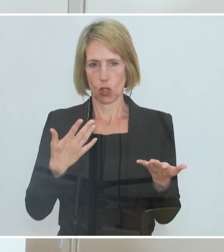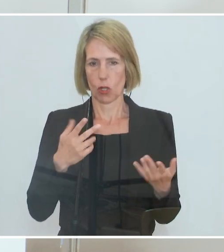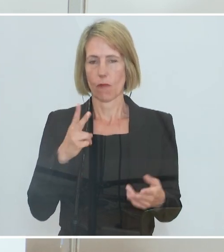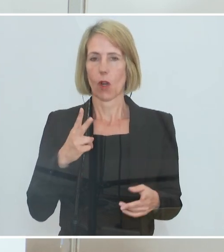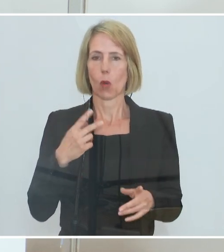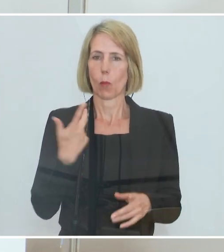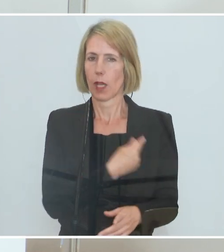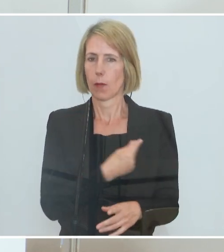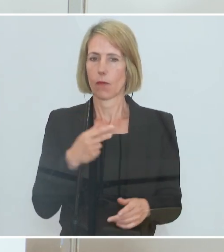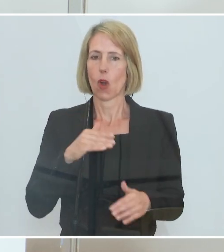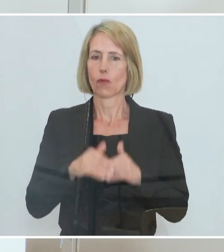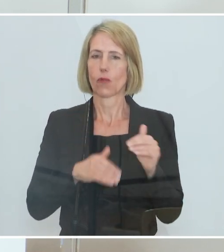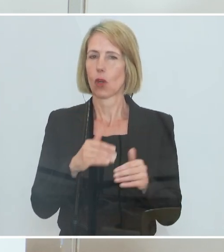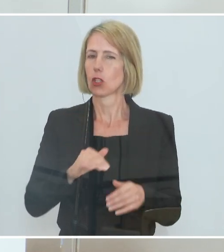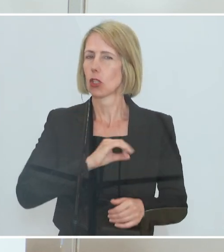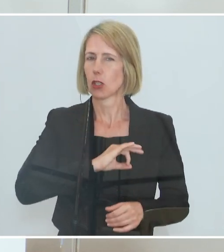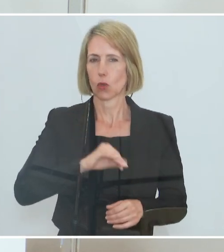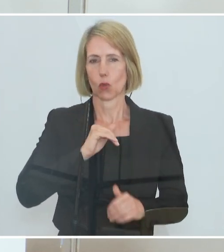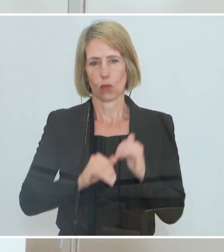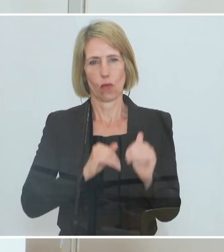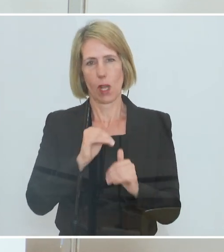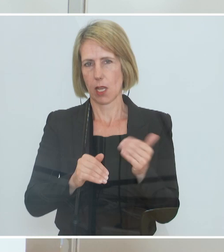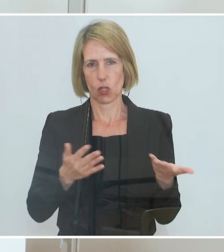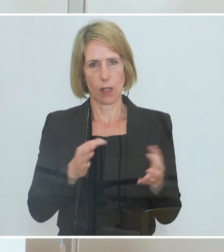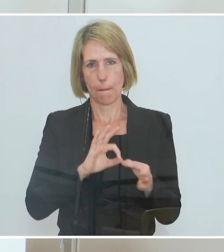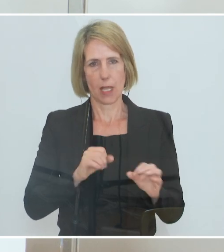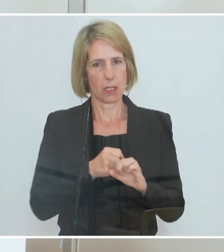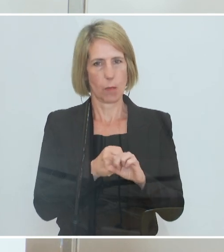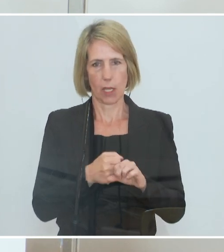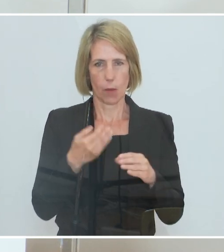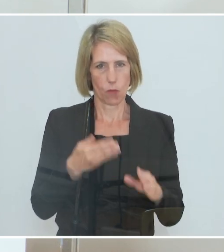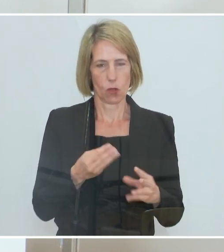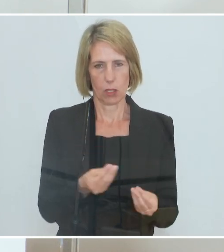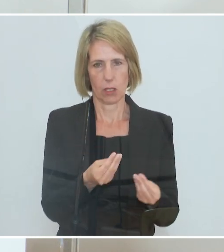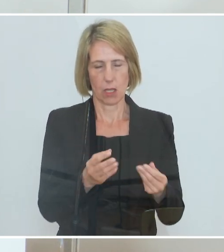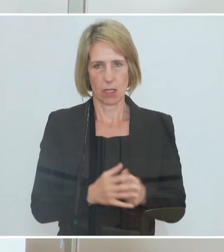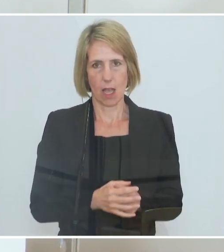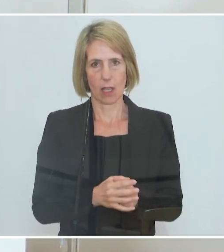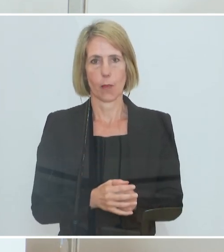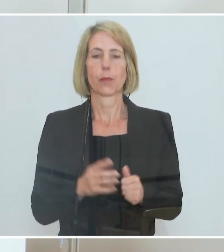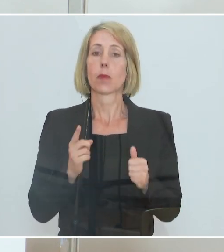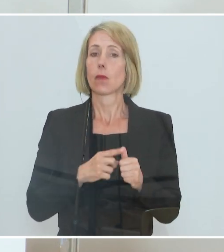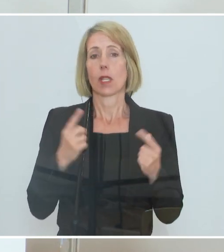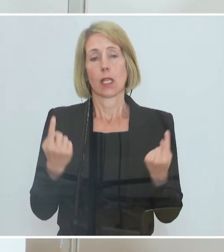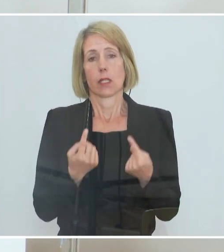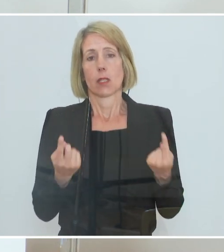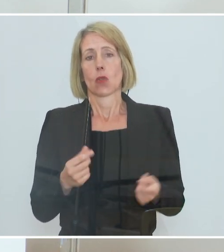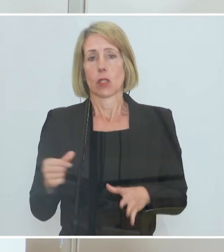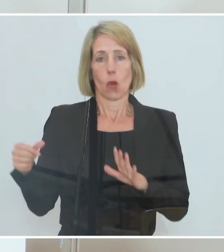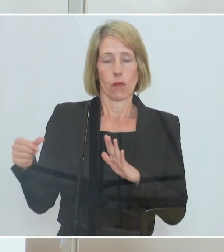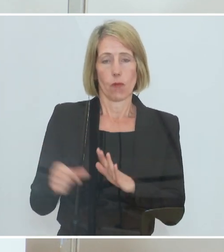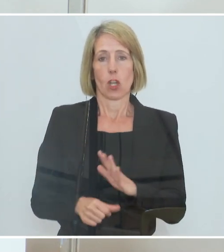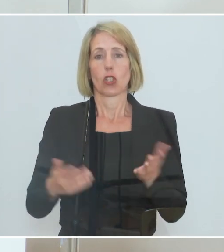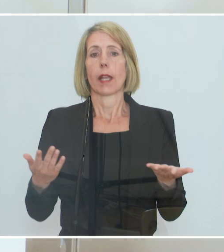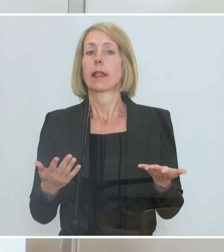die beste Maßnahme zur Bekämpfung dieser Corona-Krise. Klar ist aber natürlich, wenn sich die Situation verändert und schlechter wird, dass wir uns in